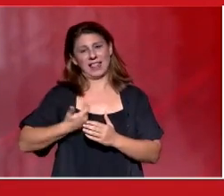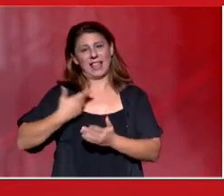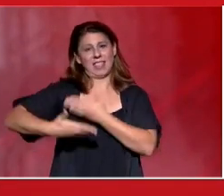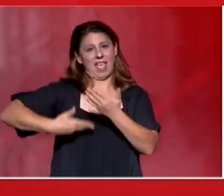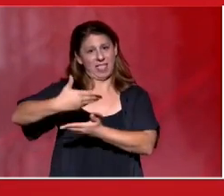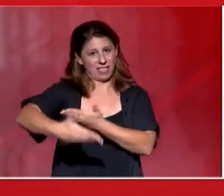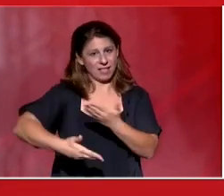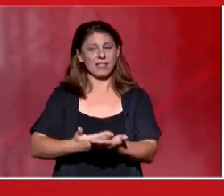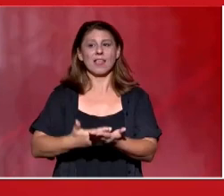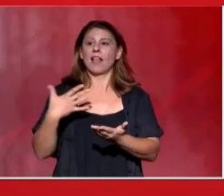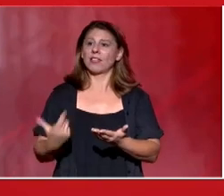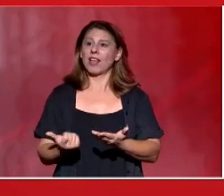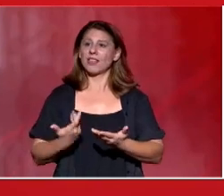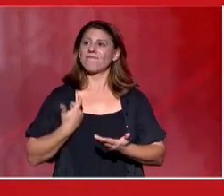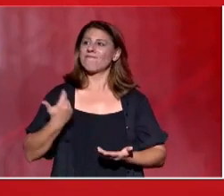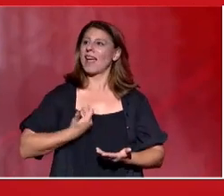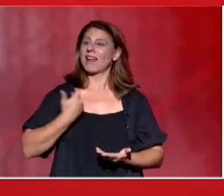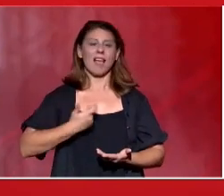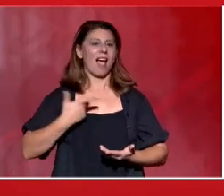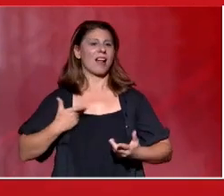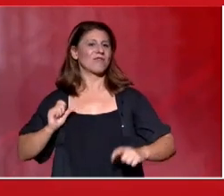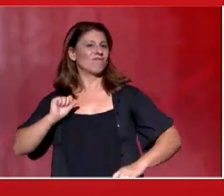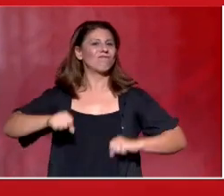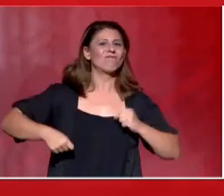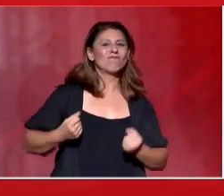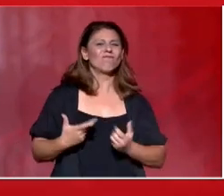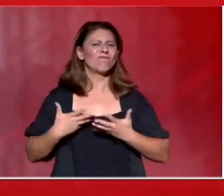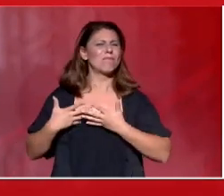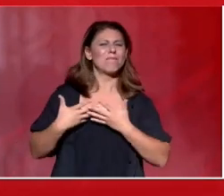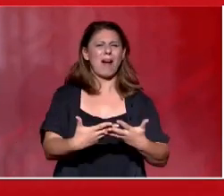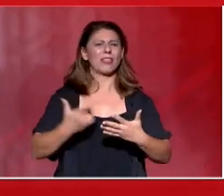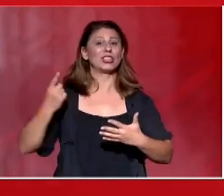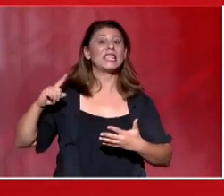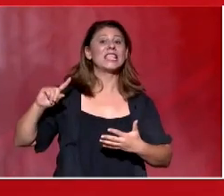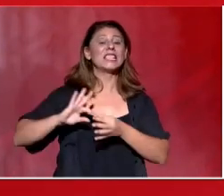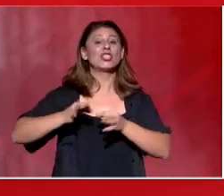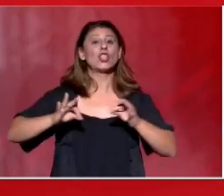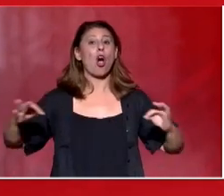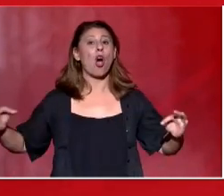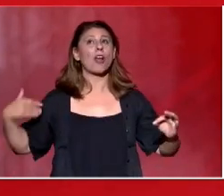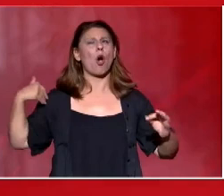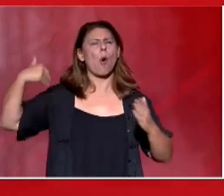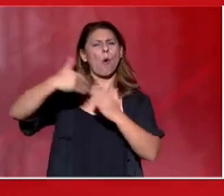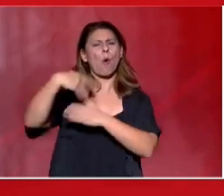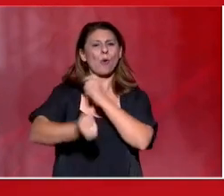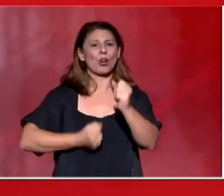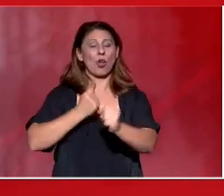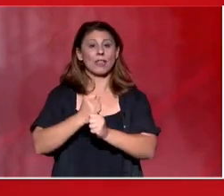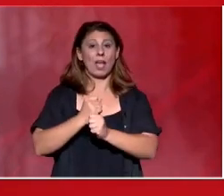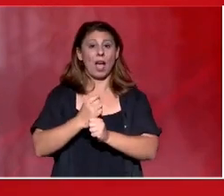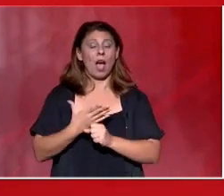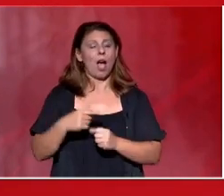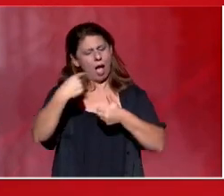του, την νεανική του ορμή και την ιστορία του. Όλα δηλαδή αυτά που το καθιστούν το